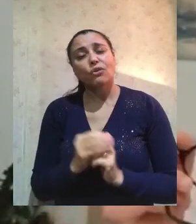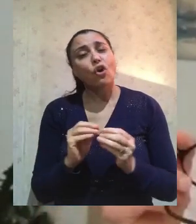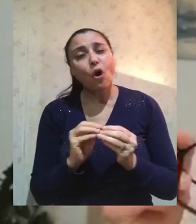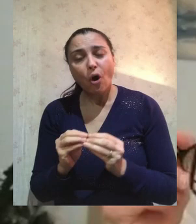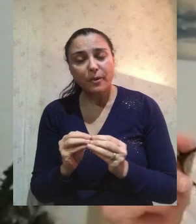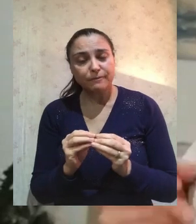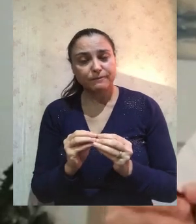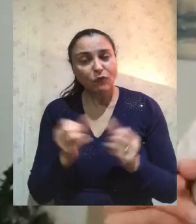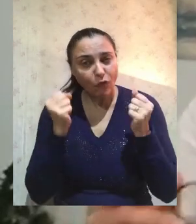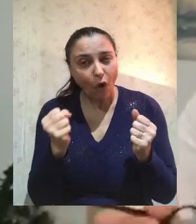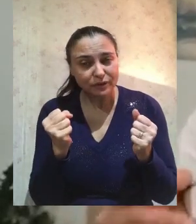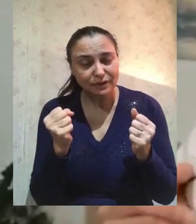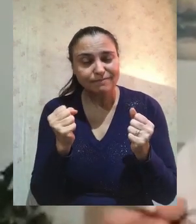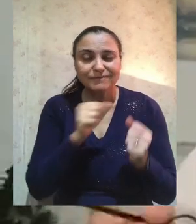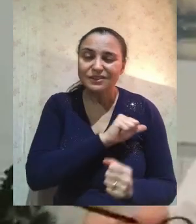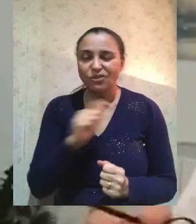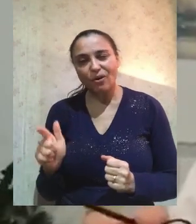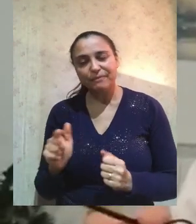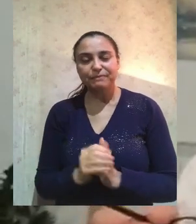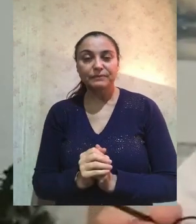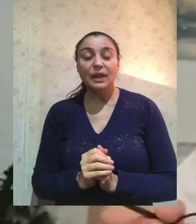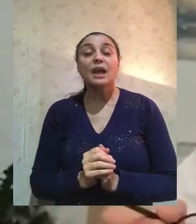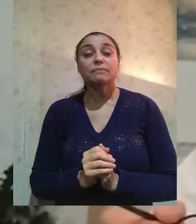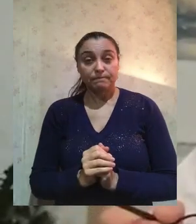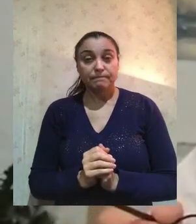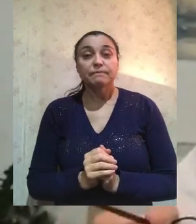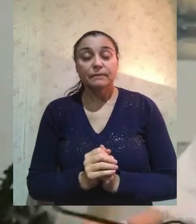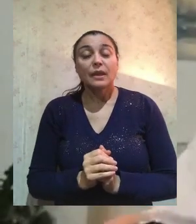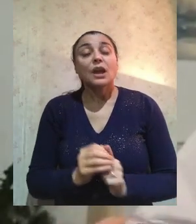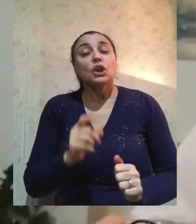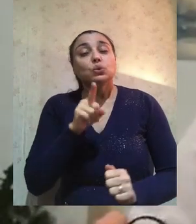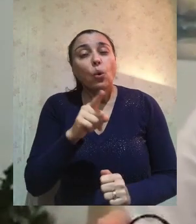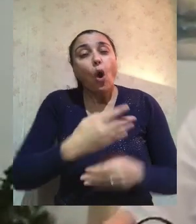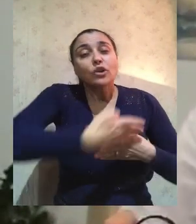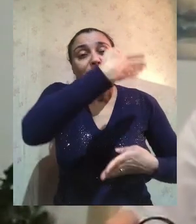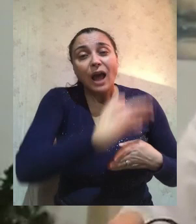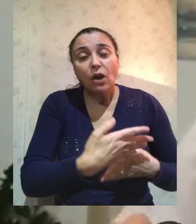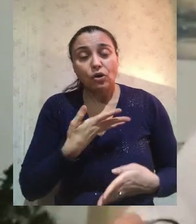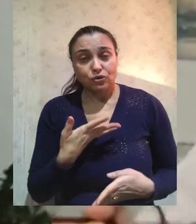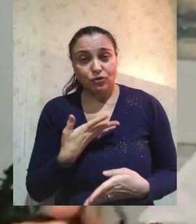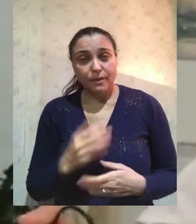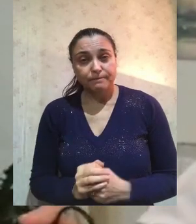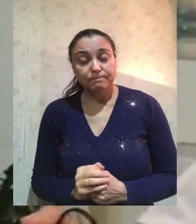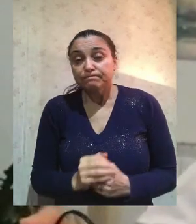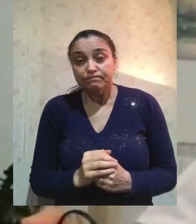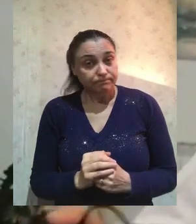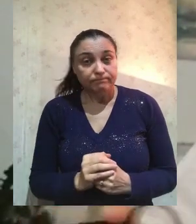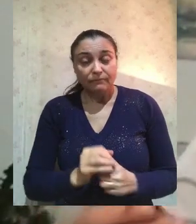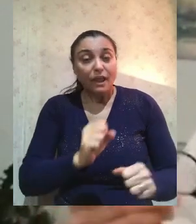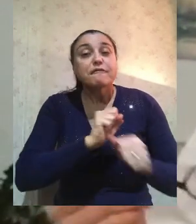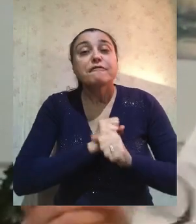portare fino in fondo la tua fede perché hai visto degli ostacoli. Forse la folla,